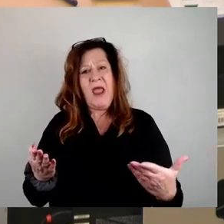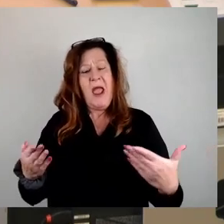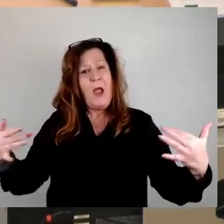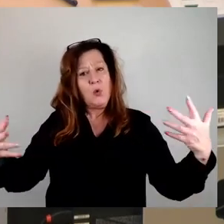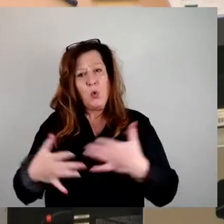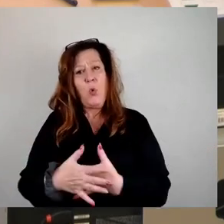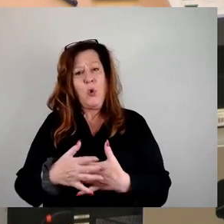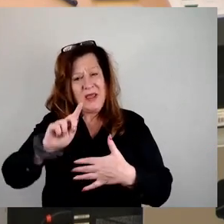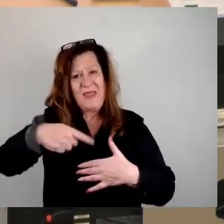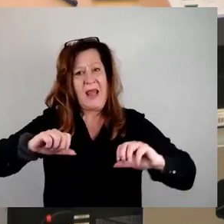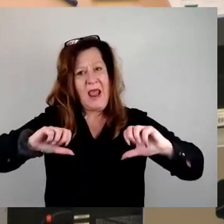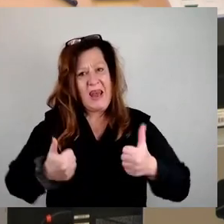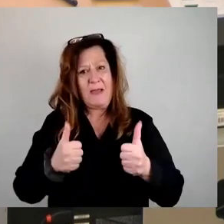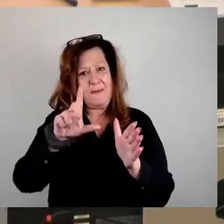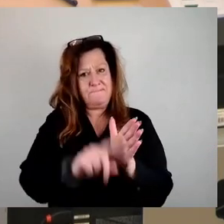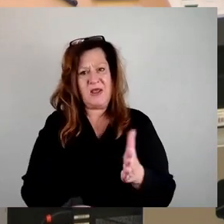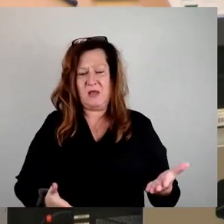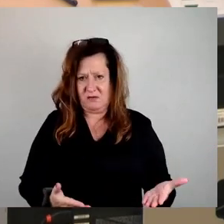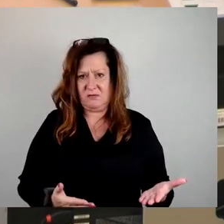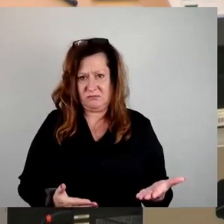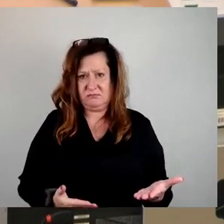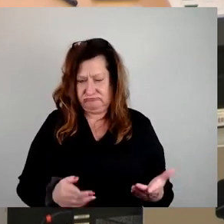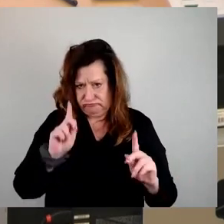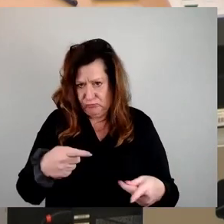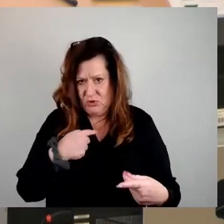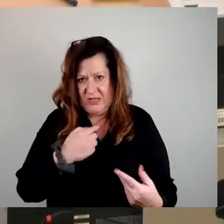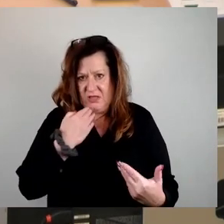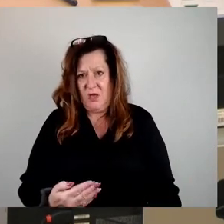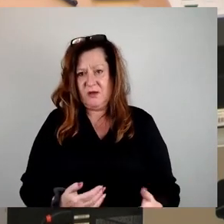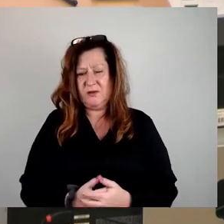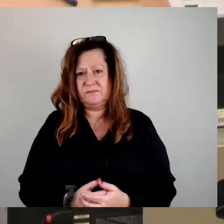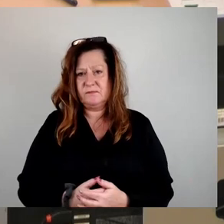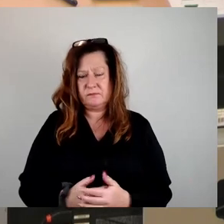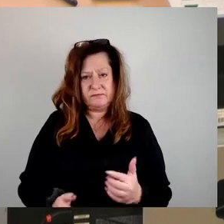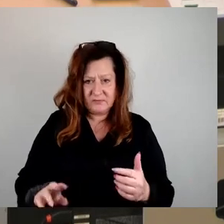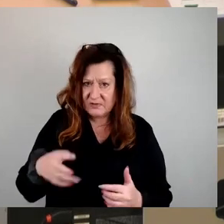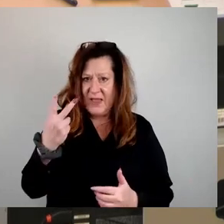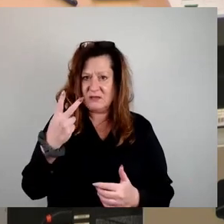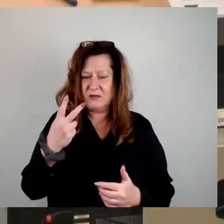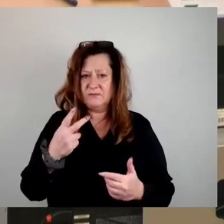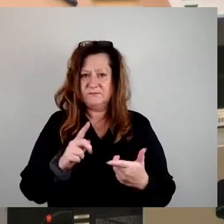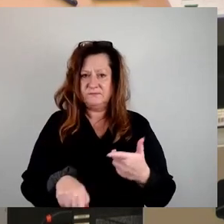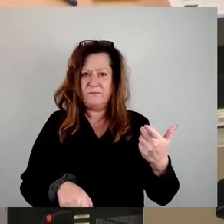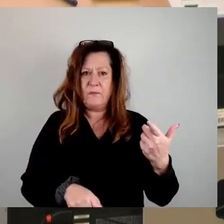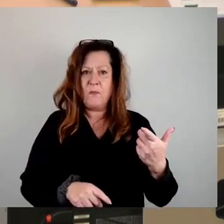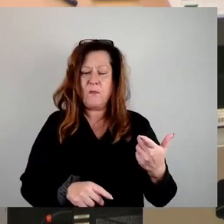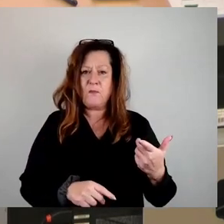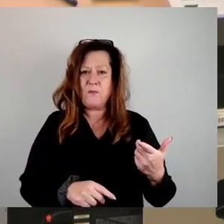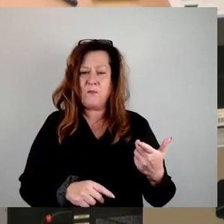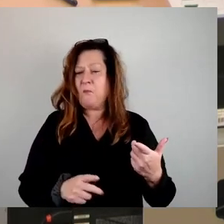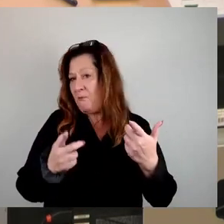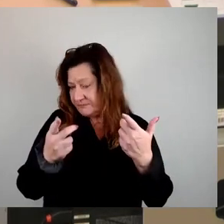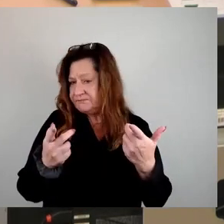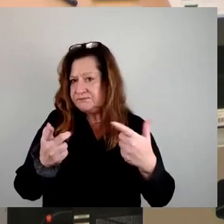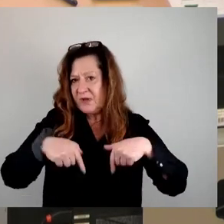Botschaft. Das ist die Botschaft. Das ist die Botschaft. Die zweite Botschaft ist, die zweite Botschaft, wir sagen, wir haben